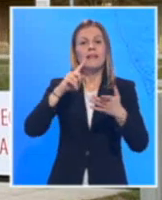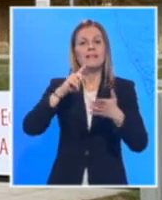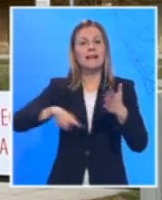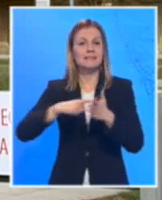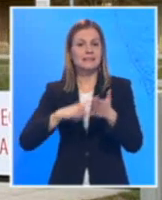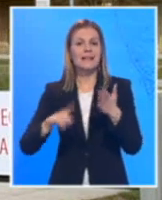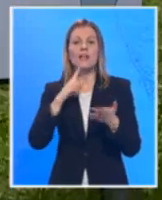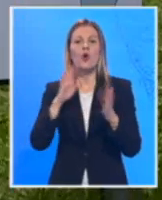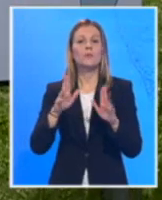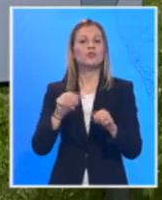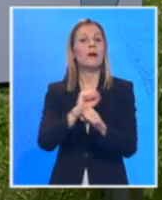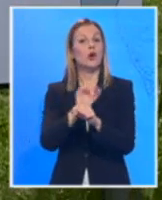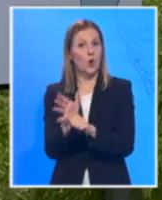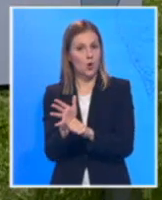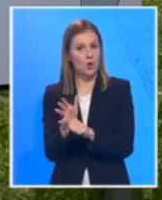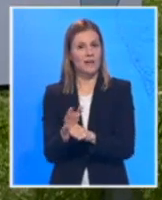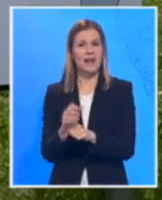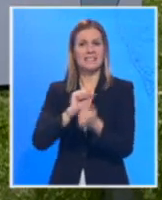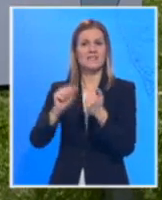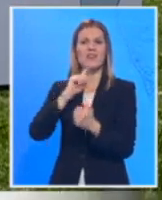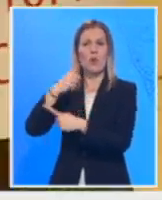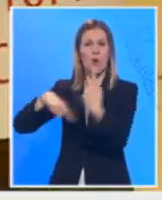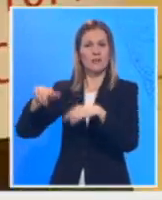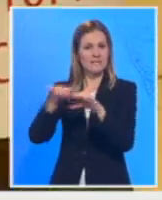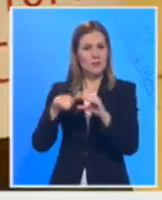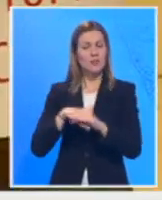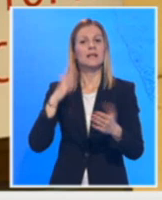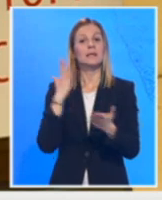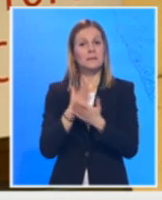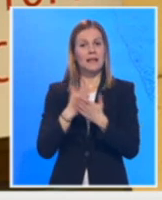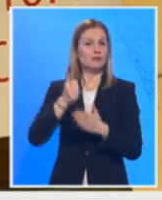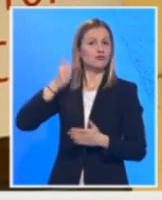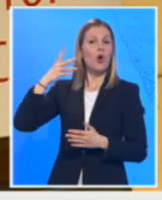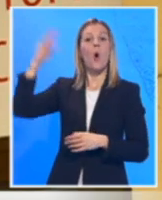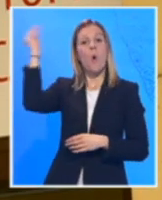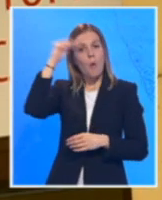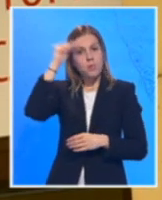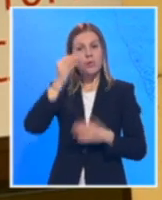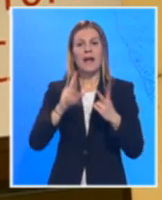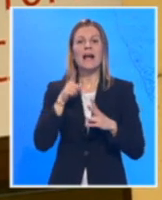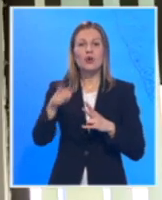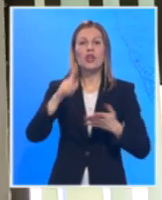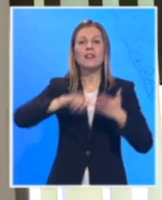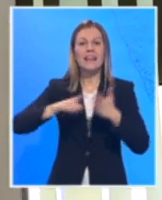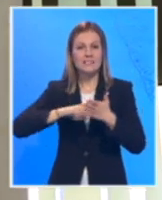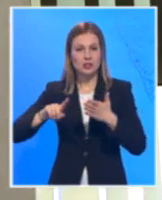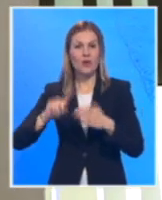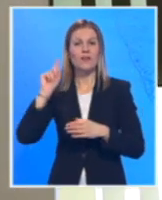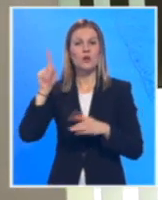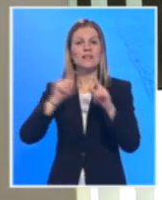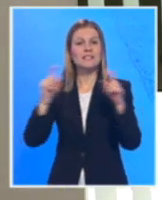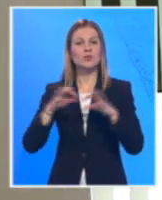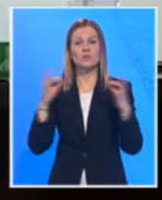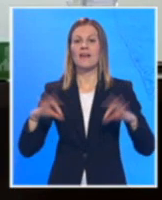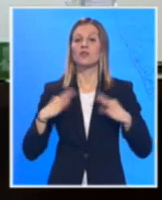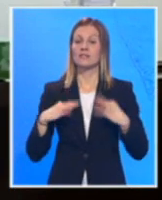od koronavirusa. Svi zaposleni u proteklih nekoliko dana prošli su neophodnu obuku za tu vrstu testiranja u Institutu za javno